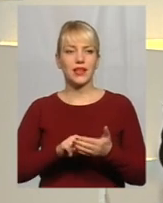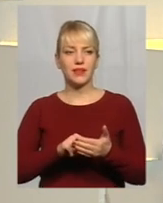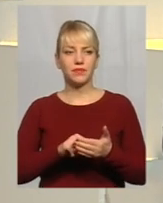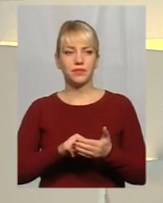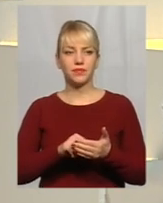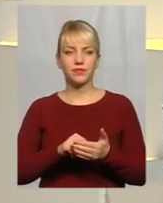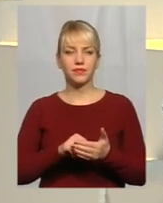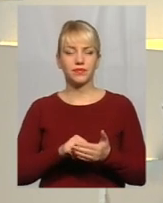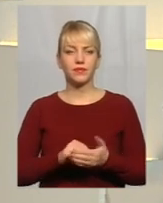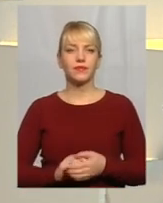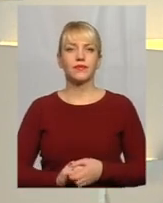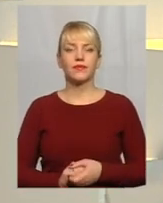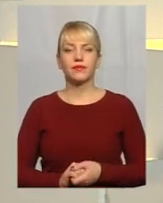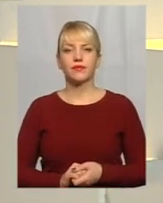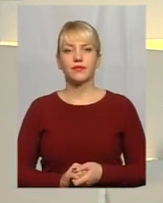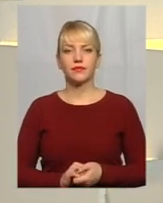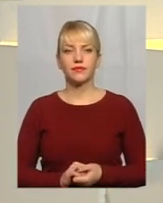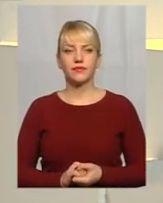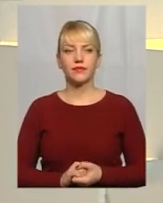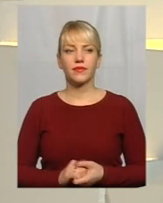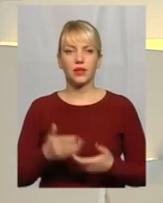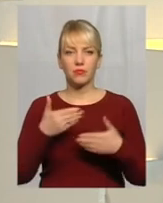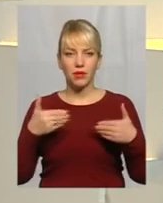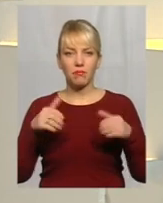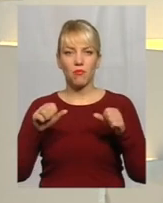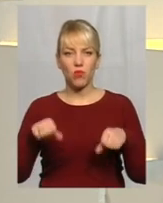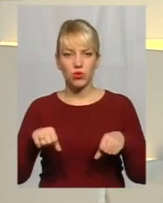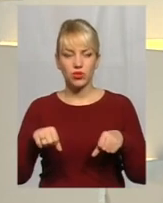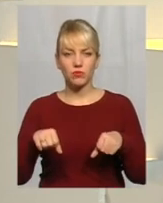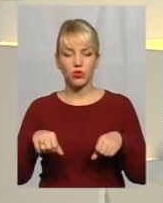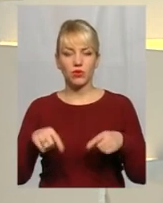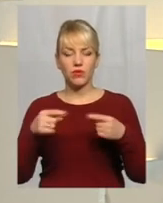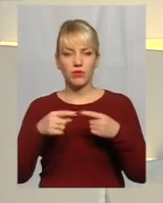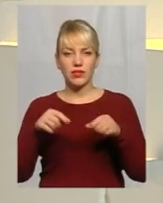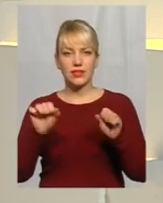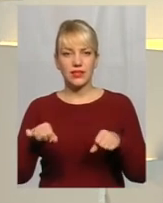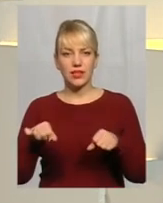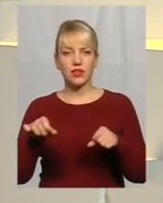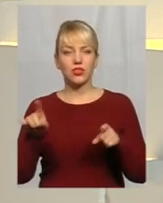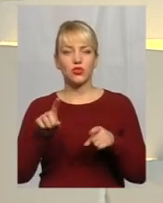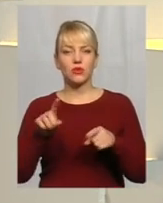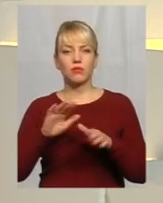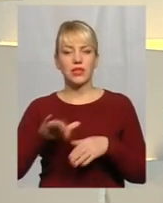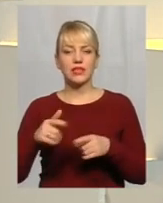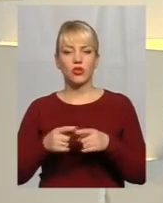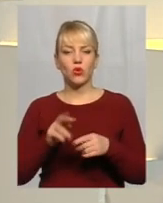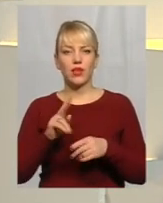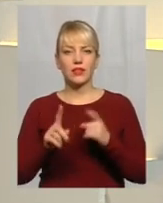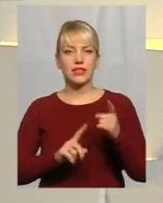нашого телеглядача Тобто, ми можемо, мовірно, сказати, що після того, як зміни